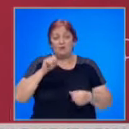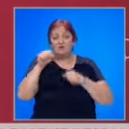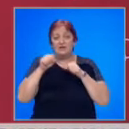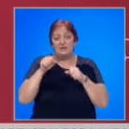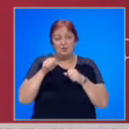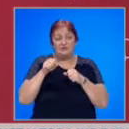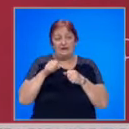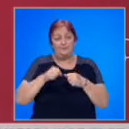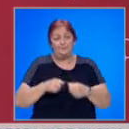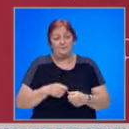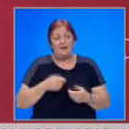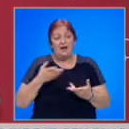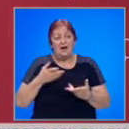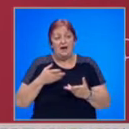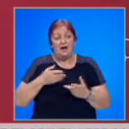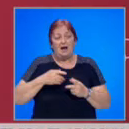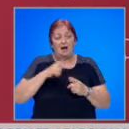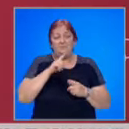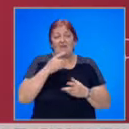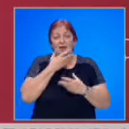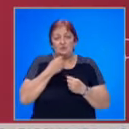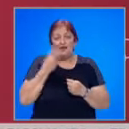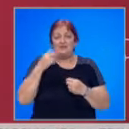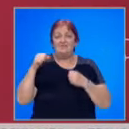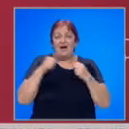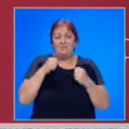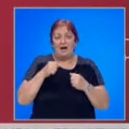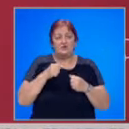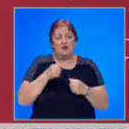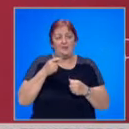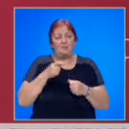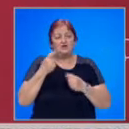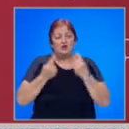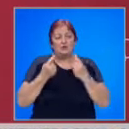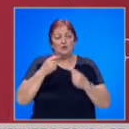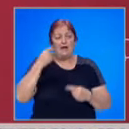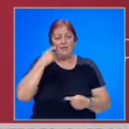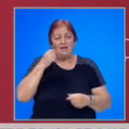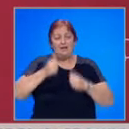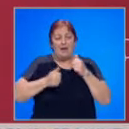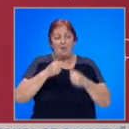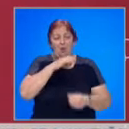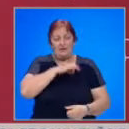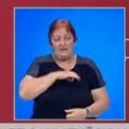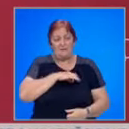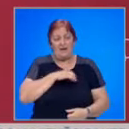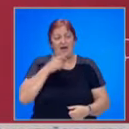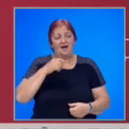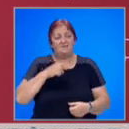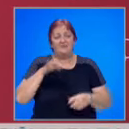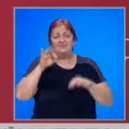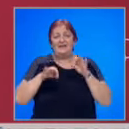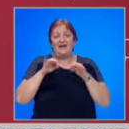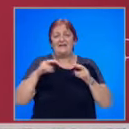буксира Стойка? Туркията ни е позната. Имаме два мачи с нея, едно на едно смене. На турнир Балкания поведихме. На